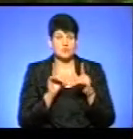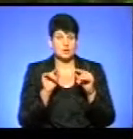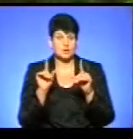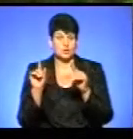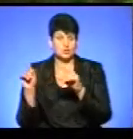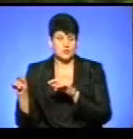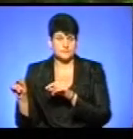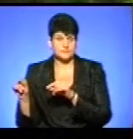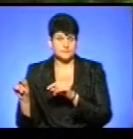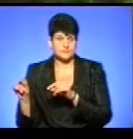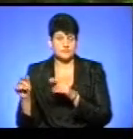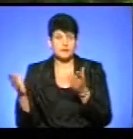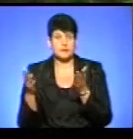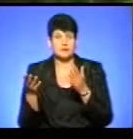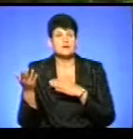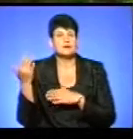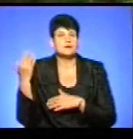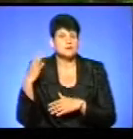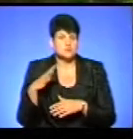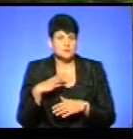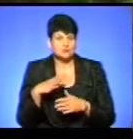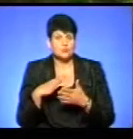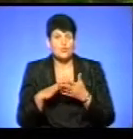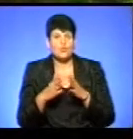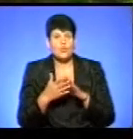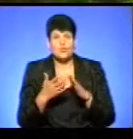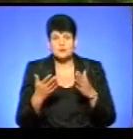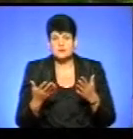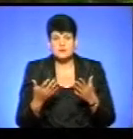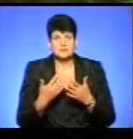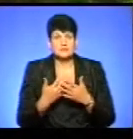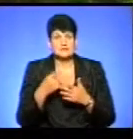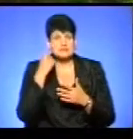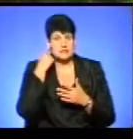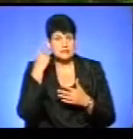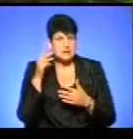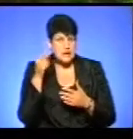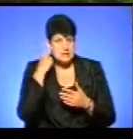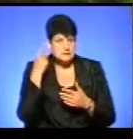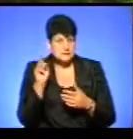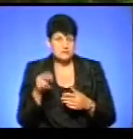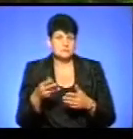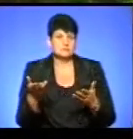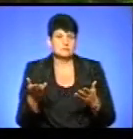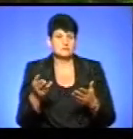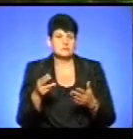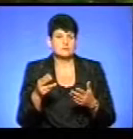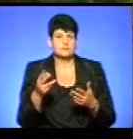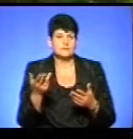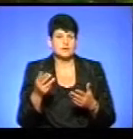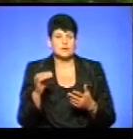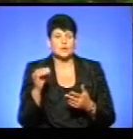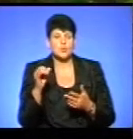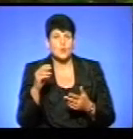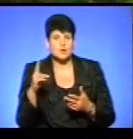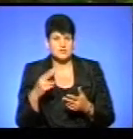які заздалегідь були угодами, ну, наприклад, з китайським цирком, з пражським цирком, нью-йоркським